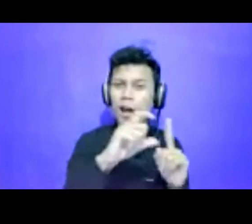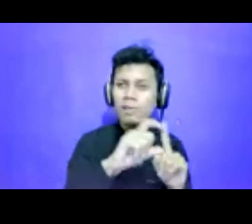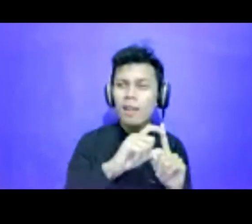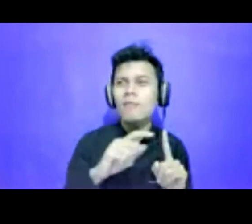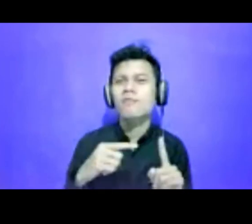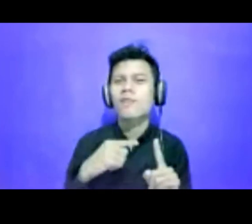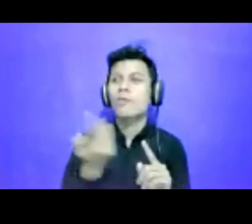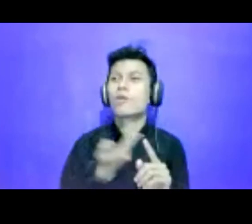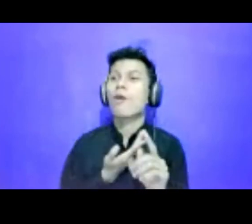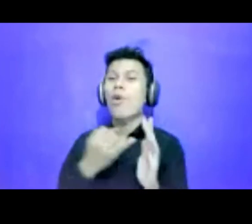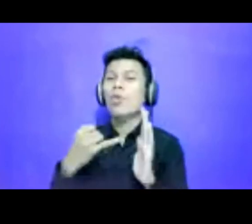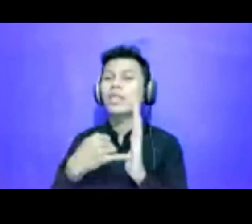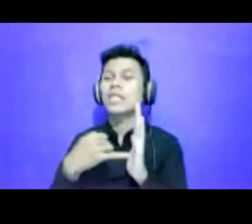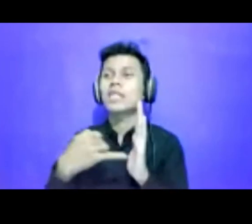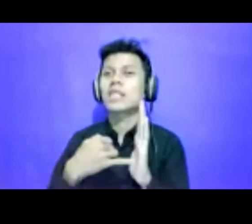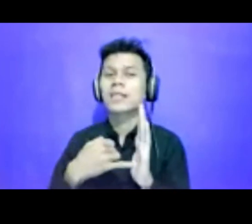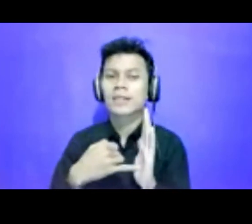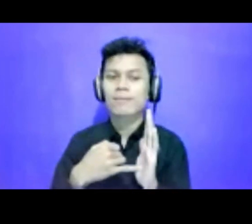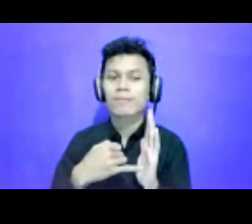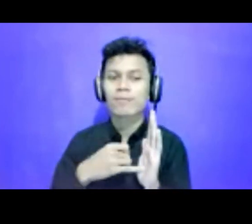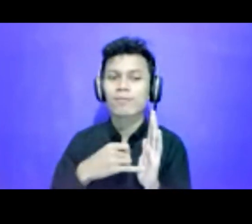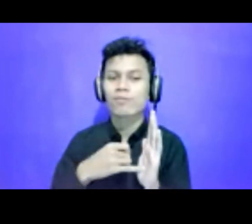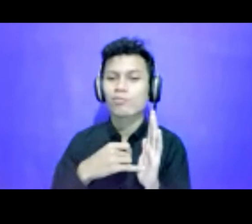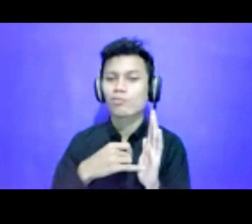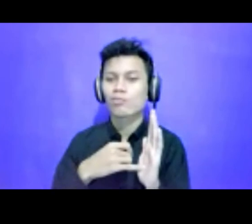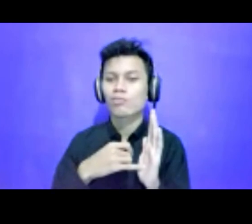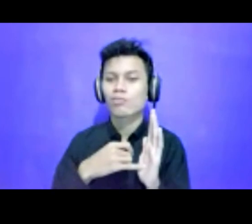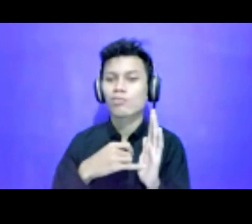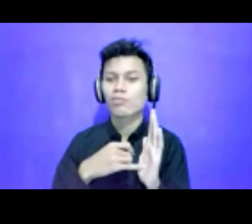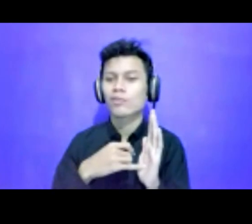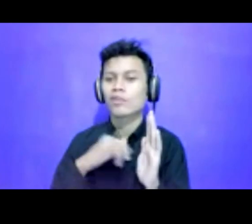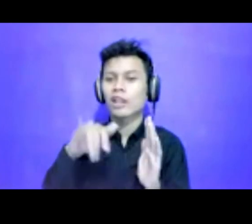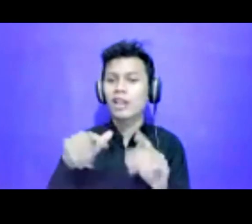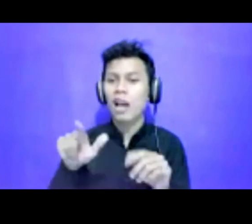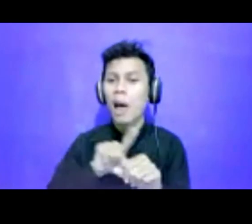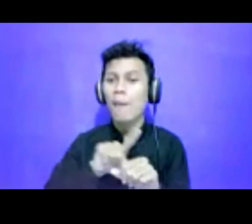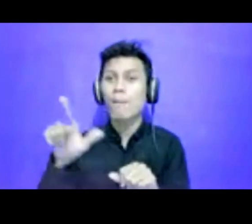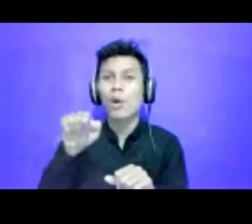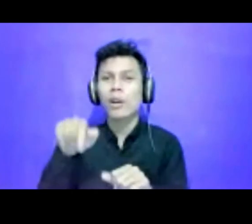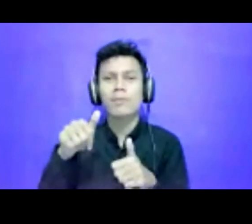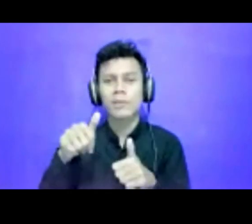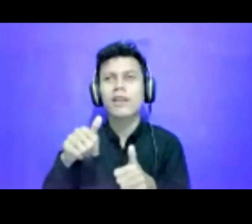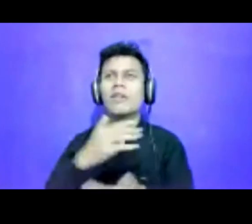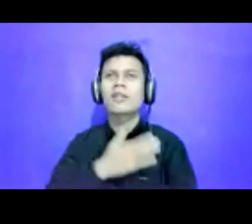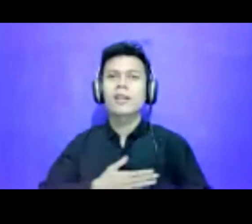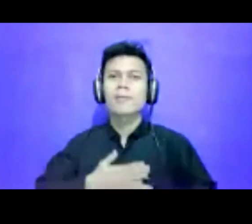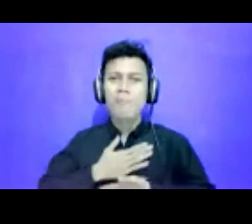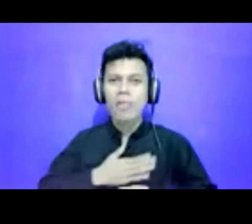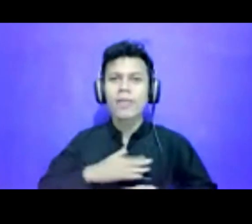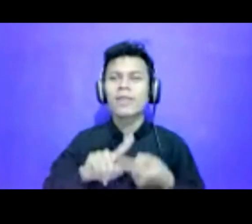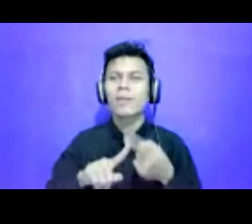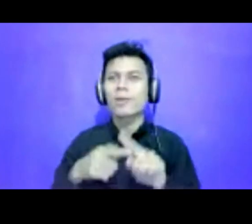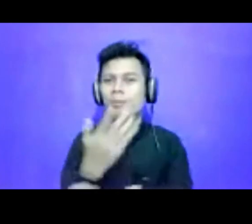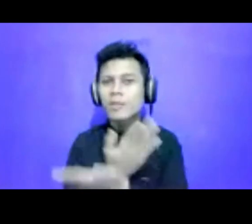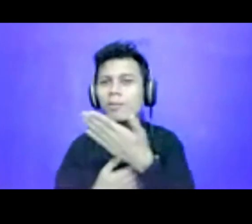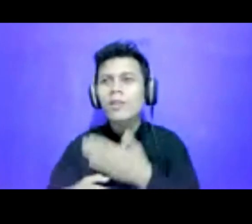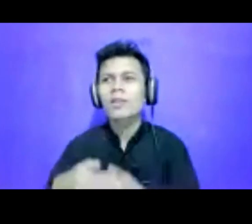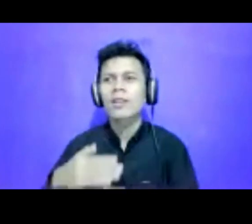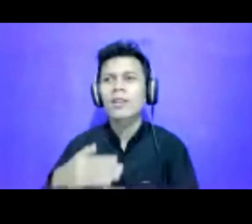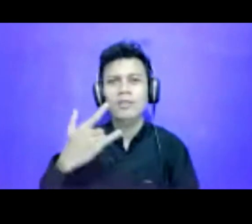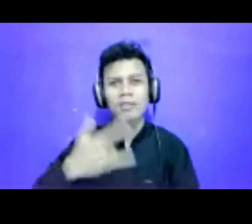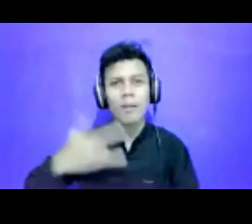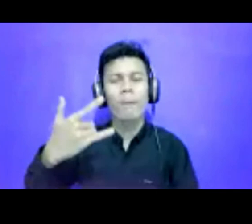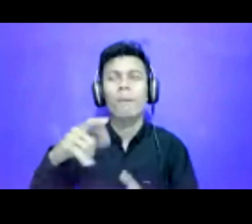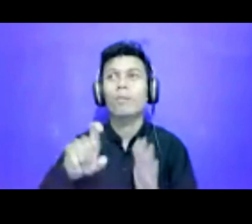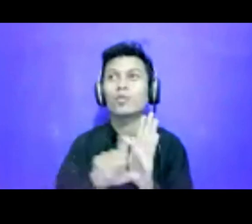isi, supaya, apa namanya, laporan ini juga bisa dinikmati oleh teman-teman disabilitas, misalnya,